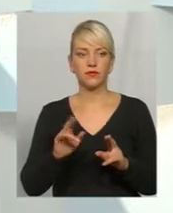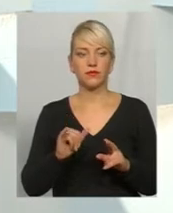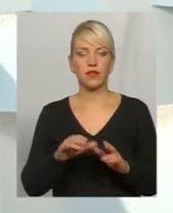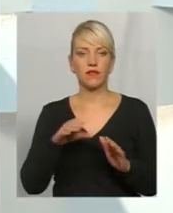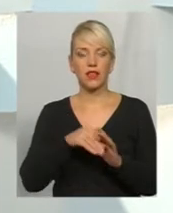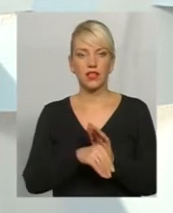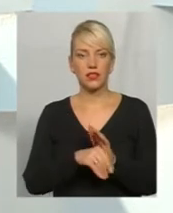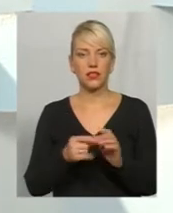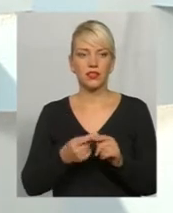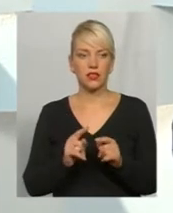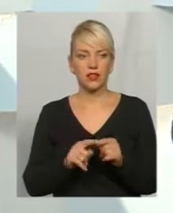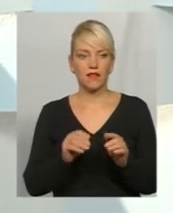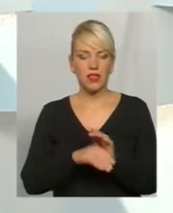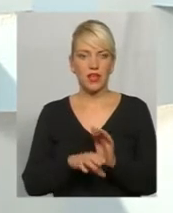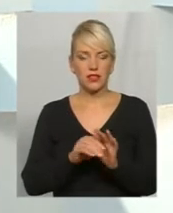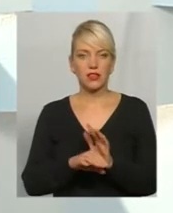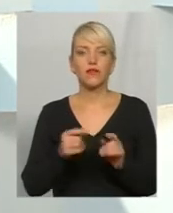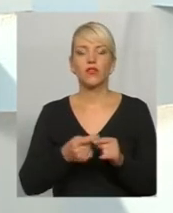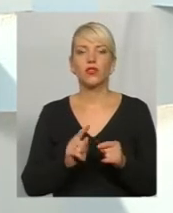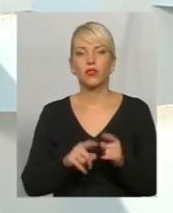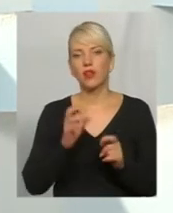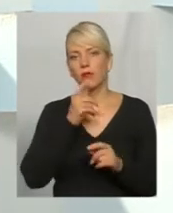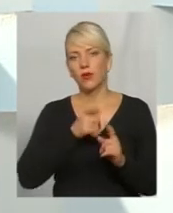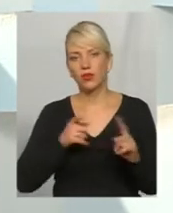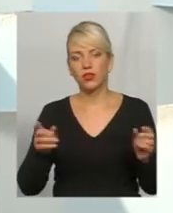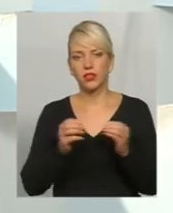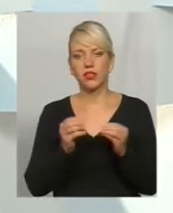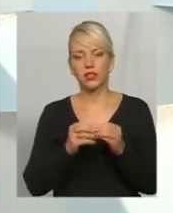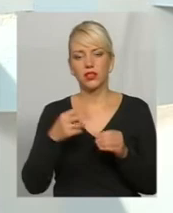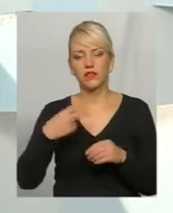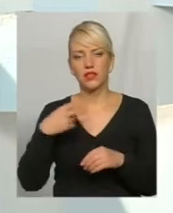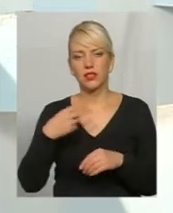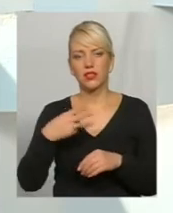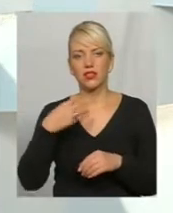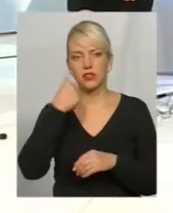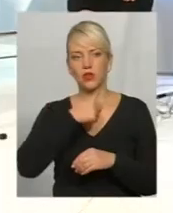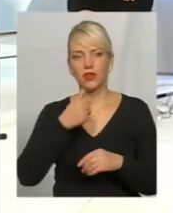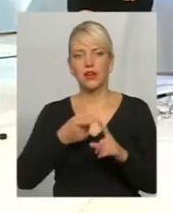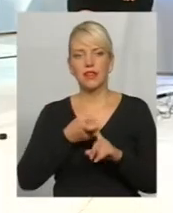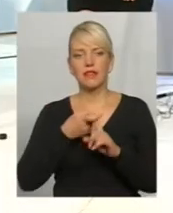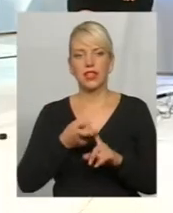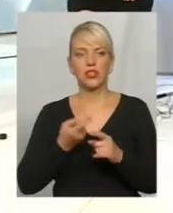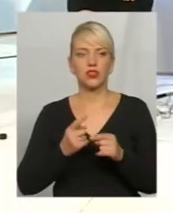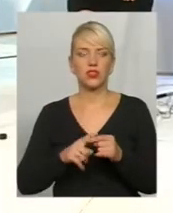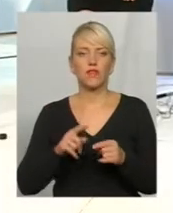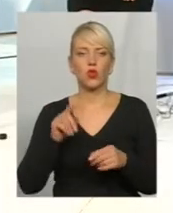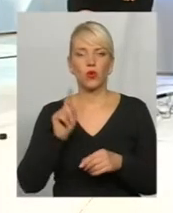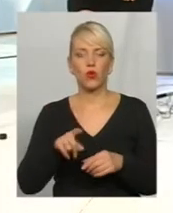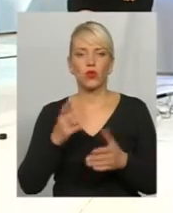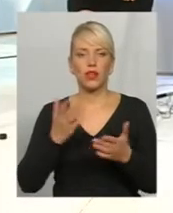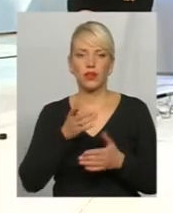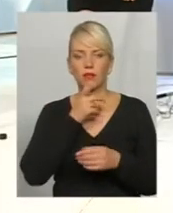внесення цих внесків, воно напротязі 10, 20, 30 років, в залежності від того, в який